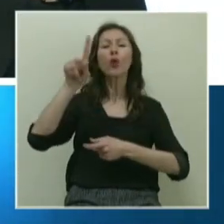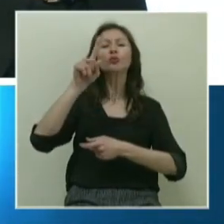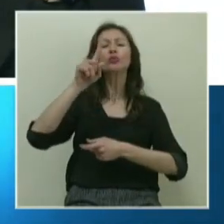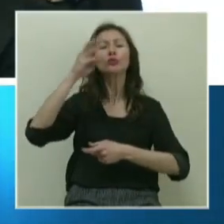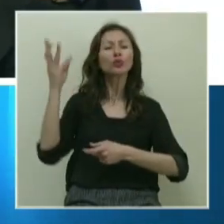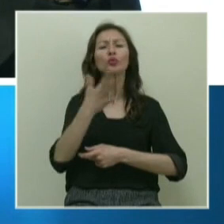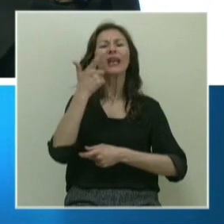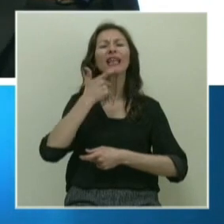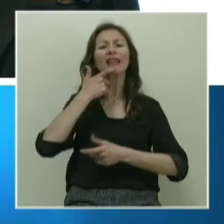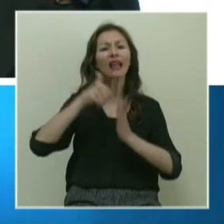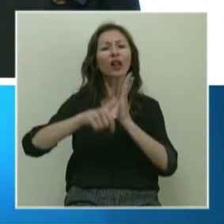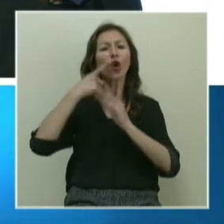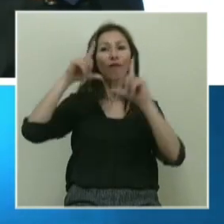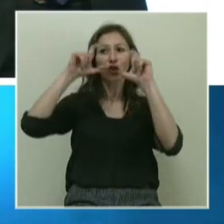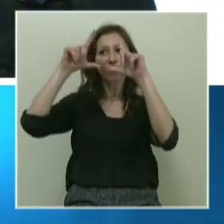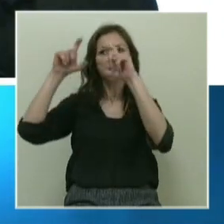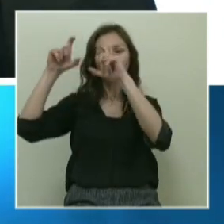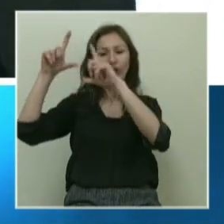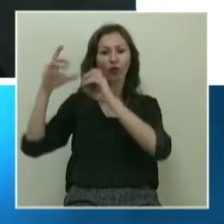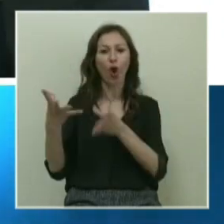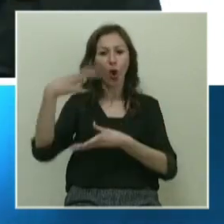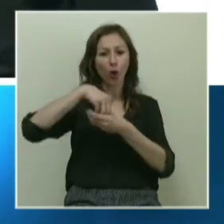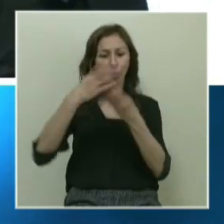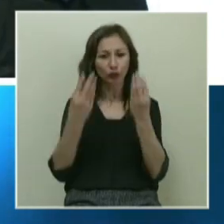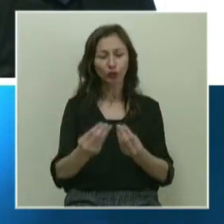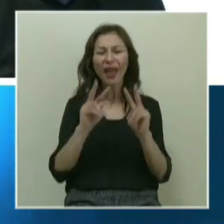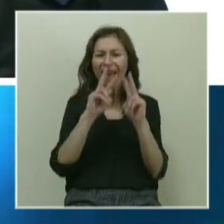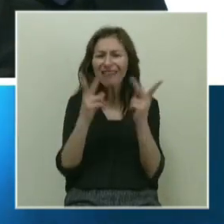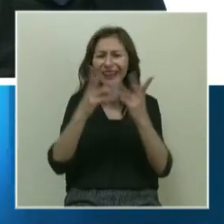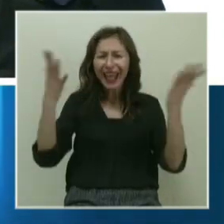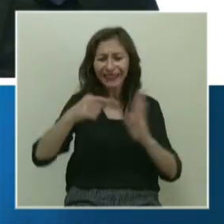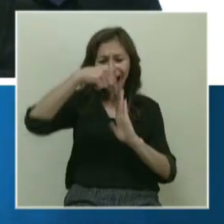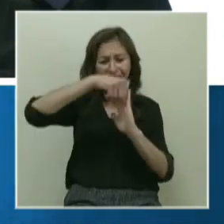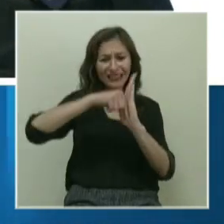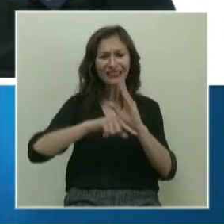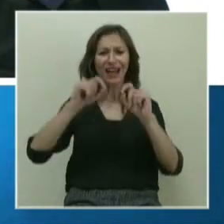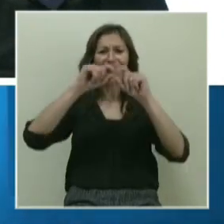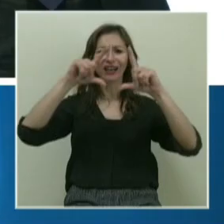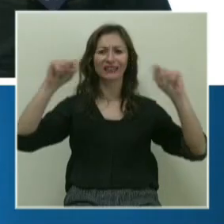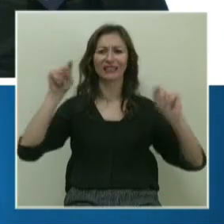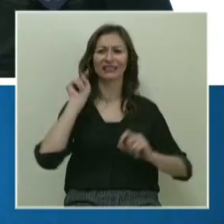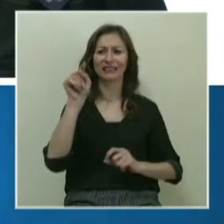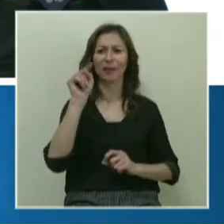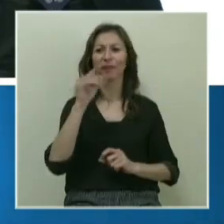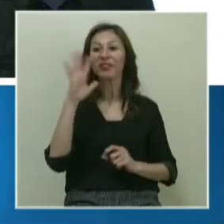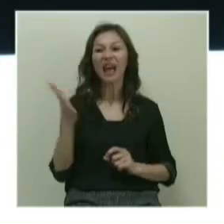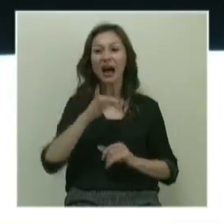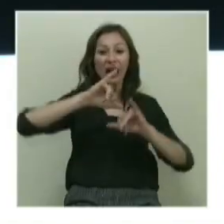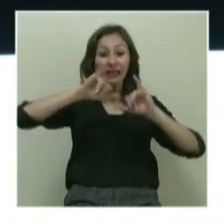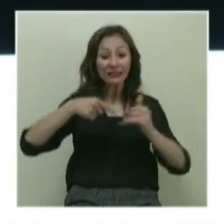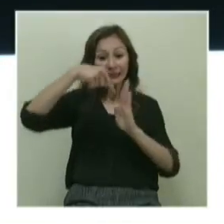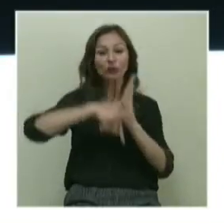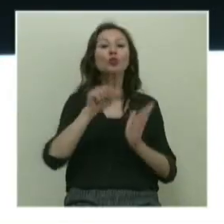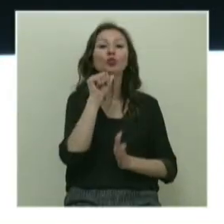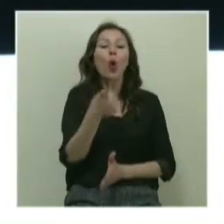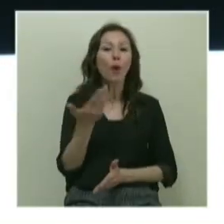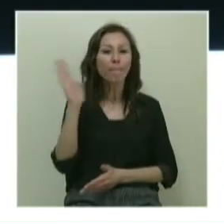yıl boyunca çektiği fotoğraflardan oluşturulmuş evrenin en ayrıntılı haritası, daha ayrıntılısı elimizde yok. Burada